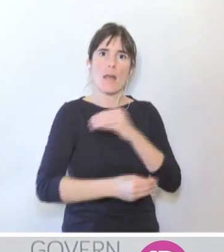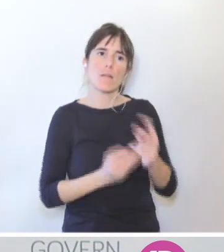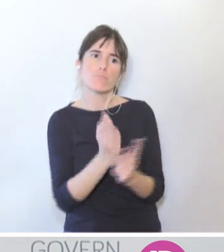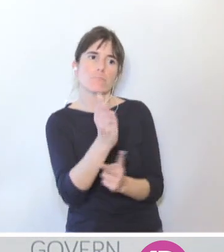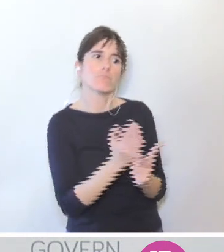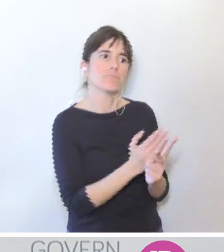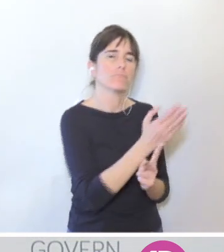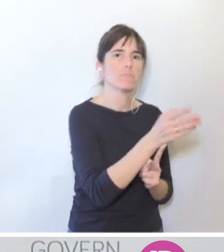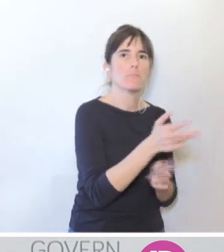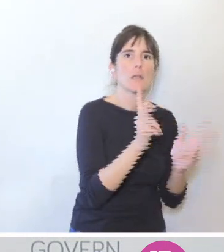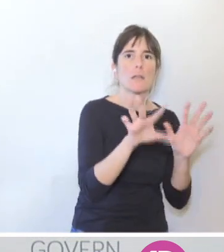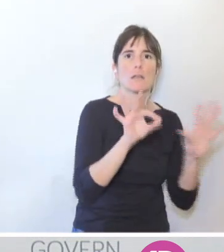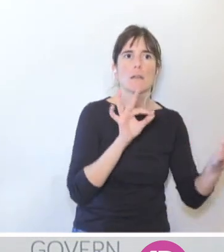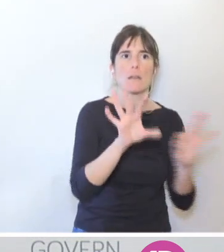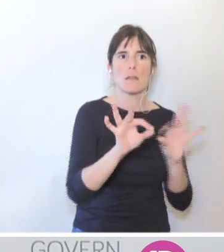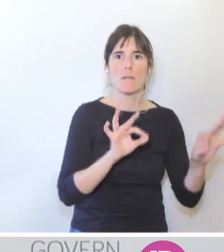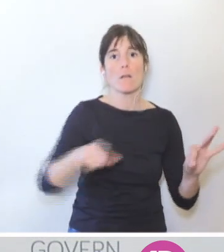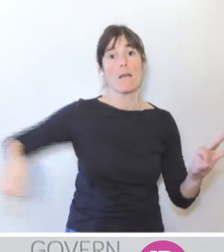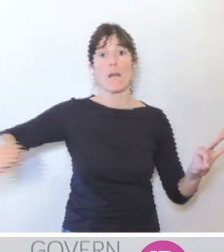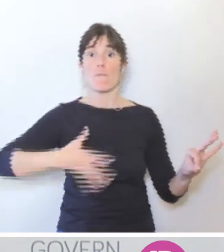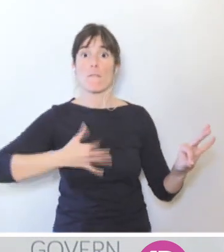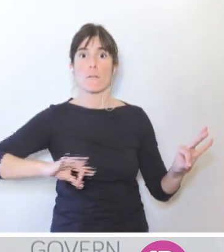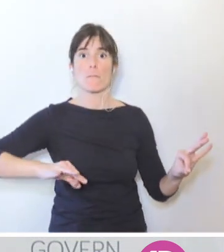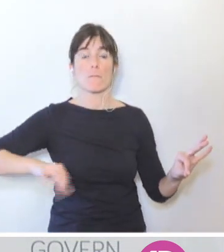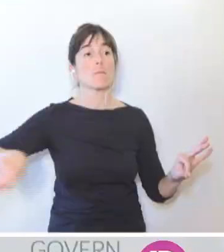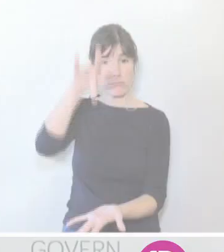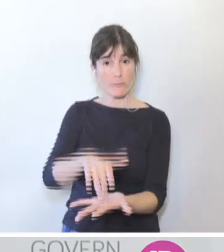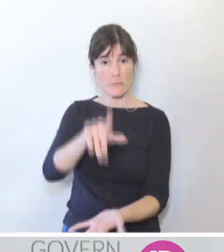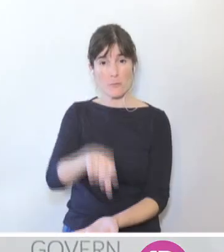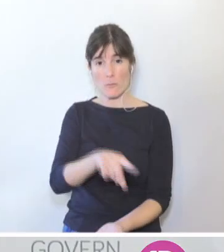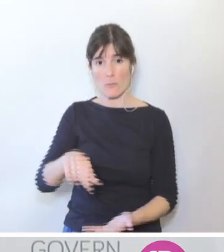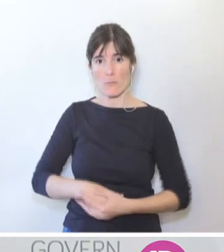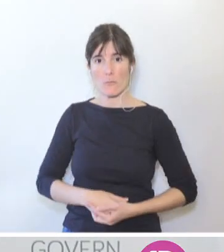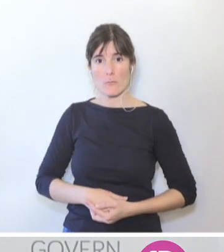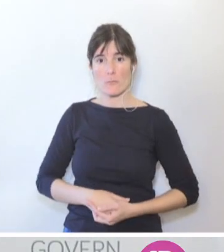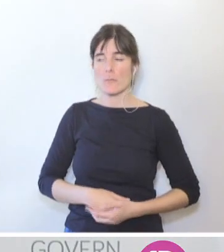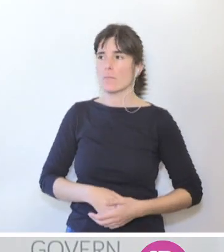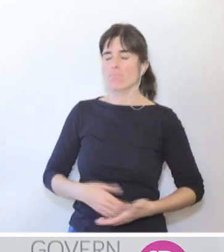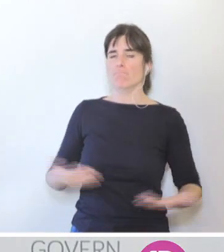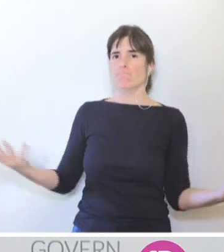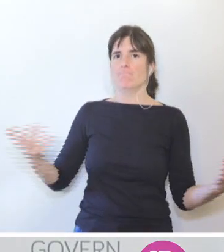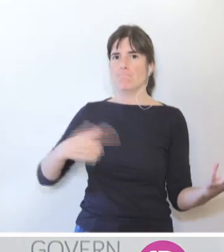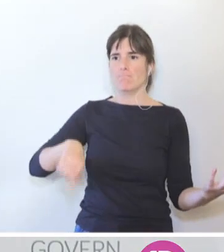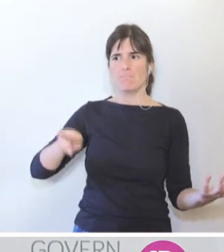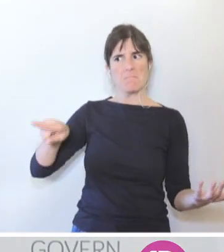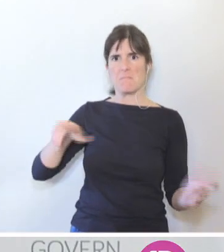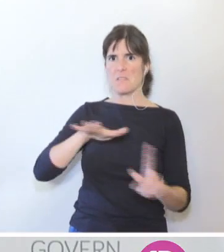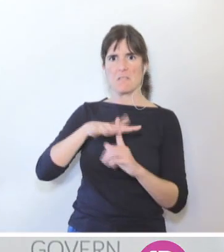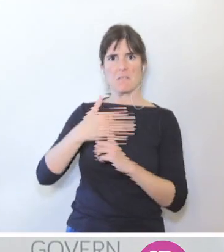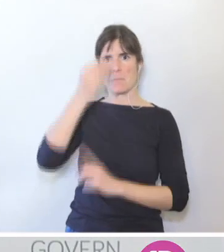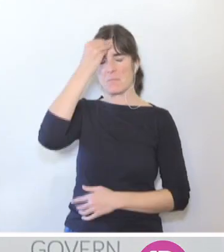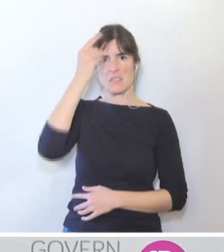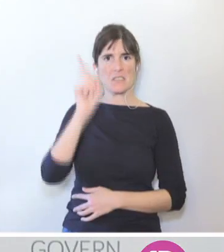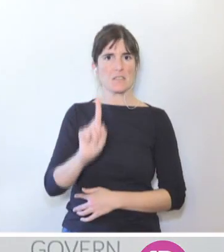sa primera llengua d'ensenyament de seus fills. que senzillament el que hem fet